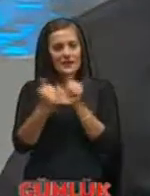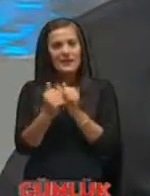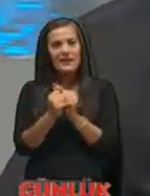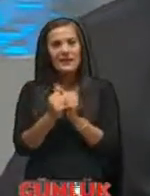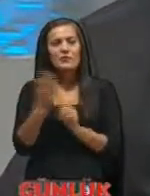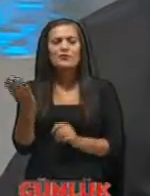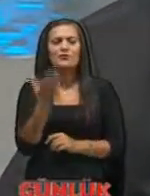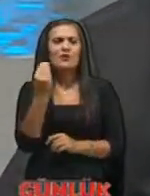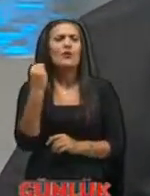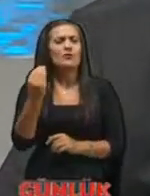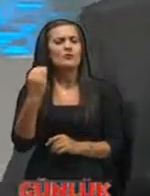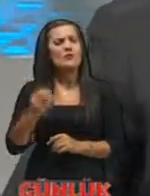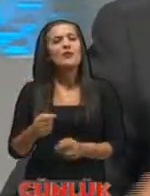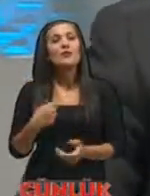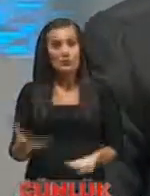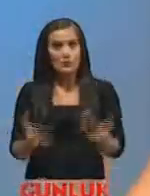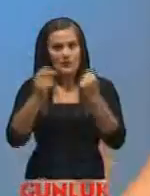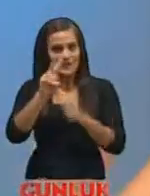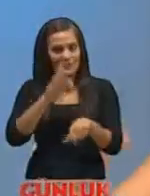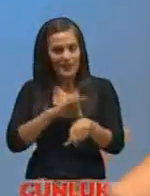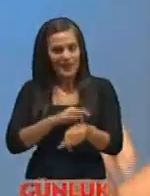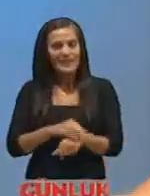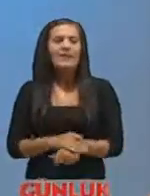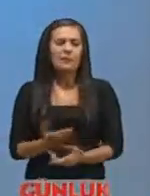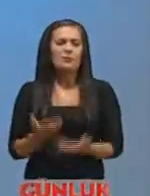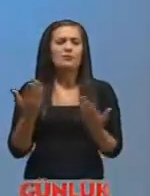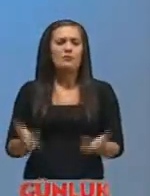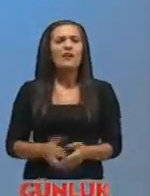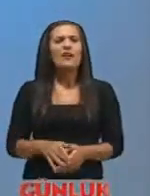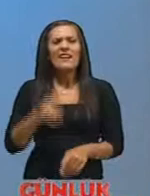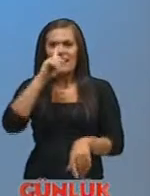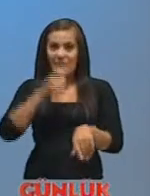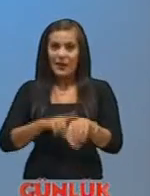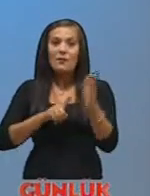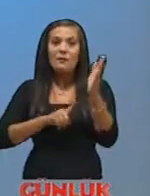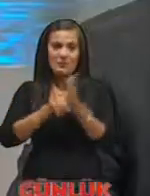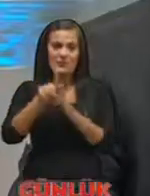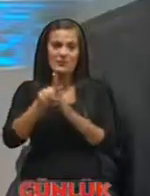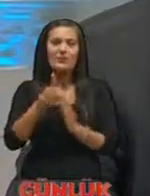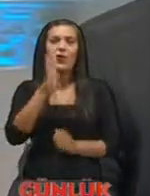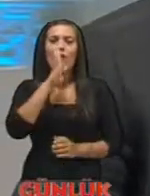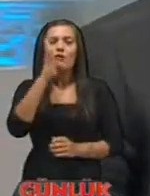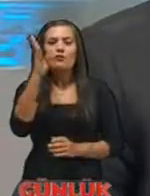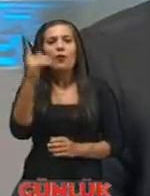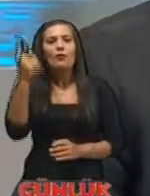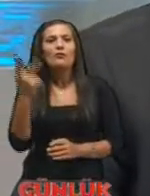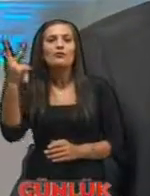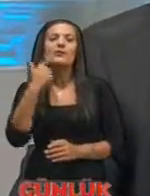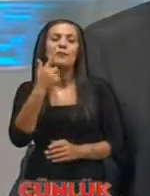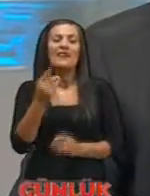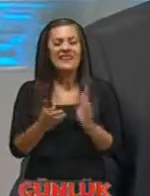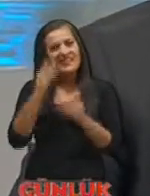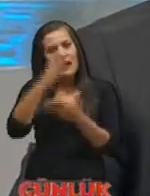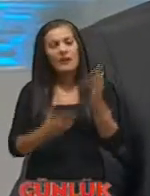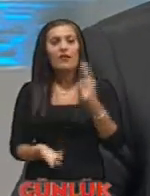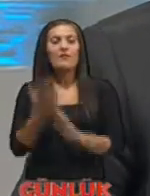Çok güzel Kotaracağız diyorsunuz Bu 20 dakikayı Tabii ki Kesinlikle İnanmak başarmanın zaten Dörtte üçü diyorum ben Yaradan fazlası Çok